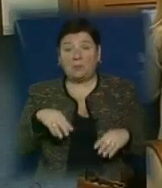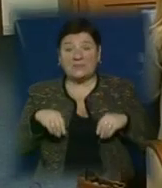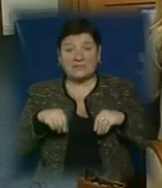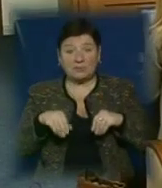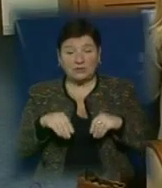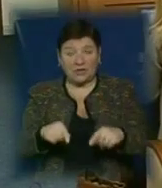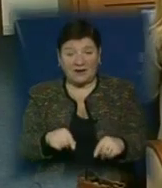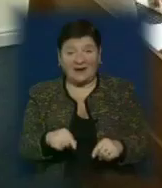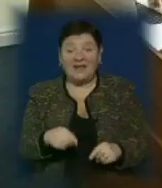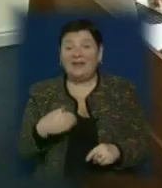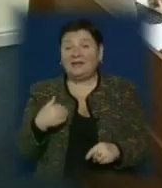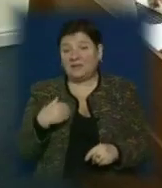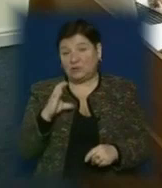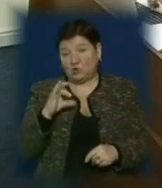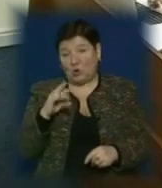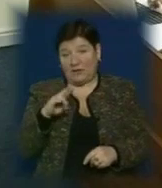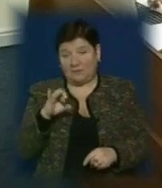матеріалів та технічної солі.